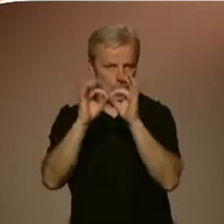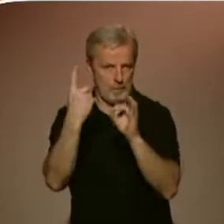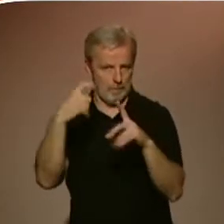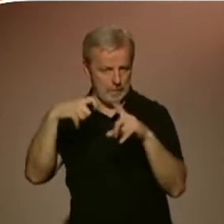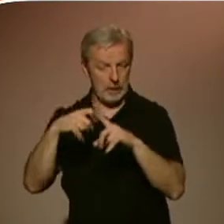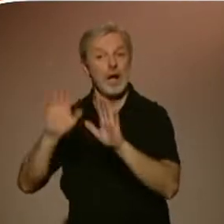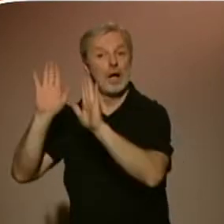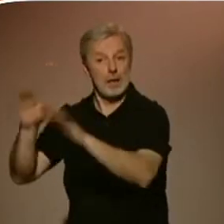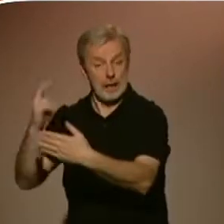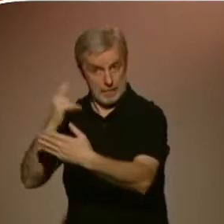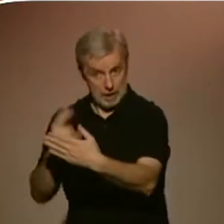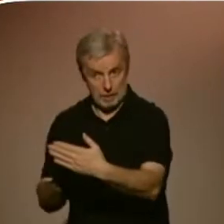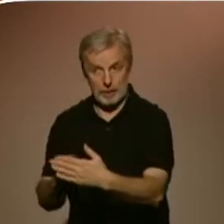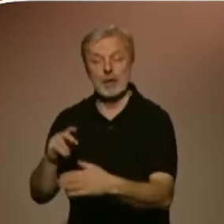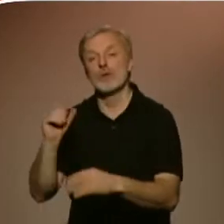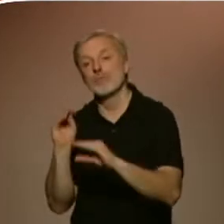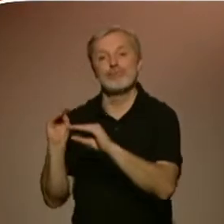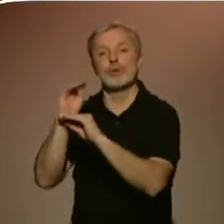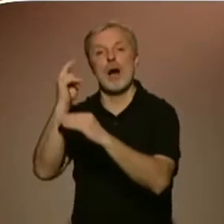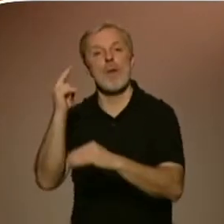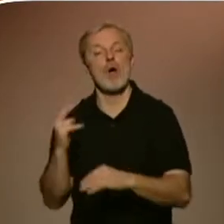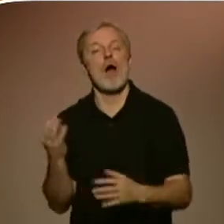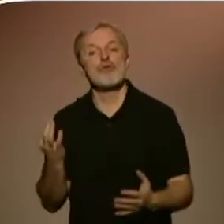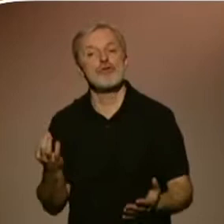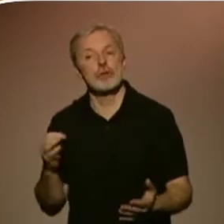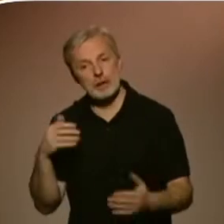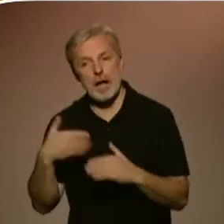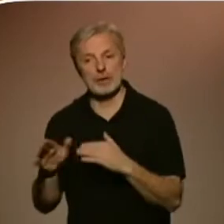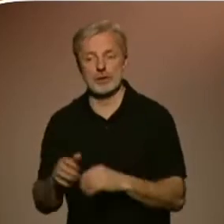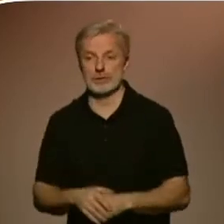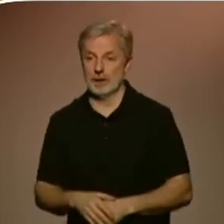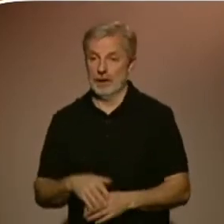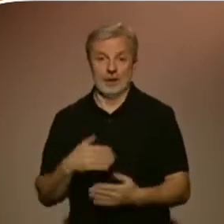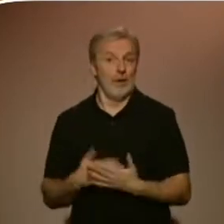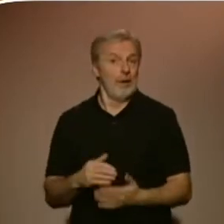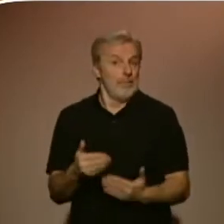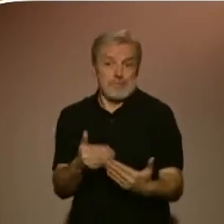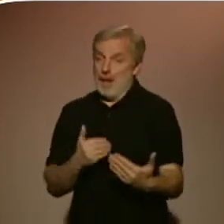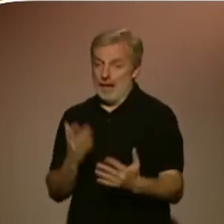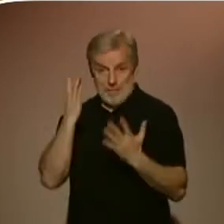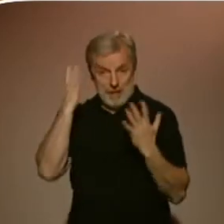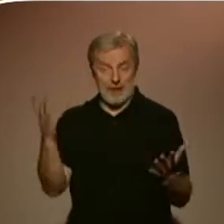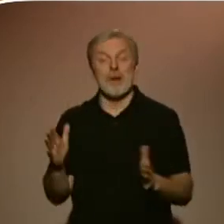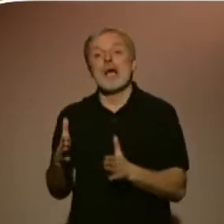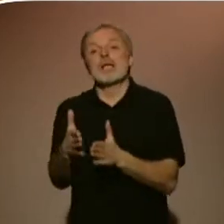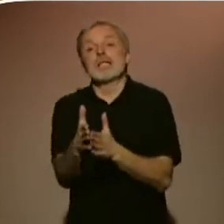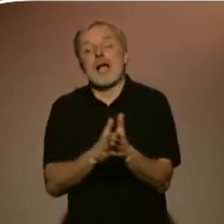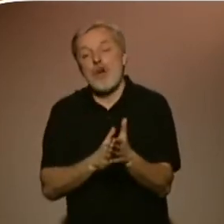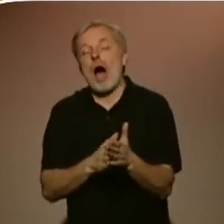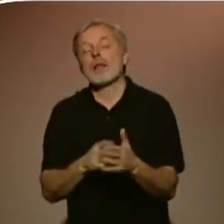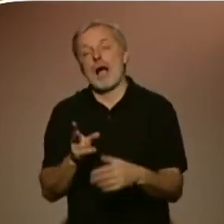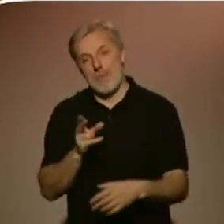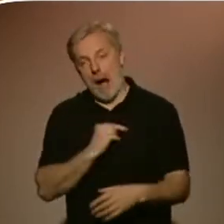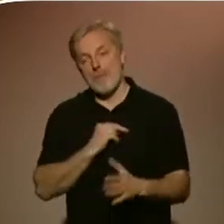chvíli pokračovat. Kam se ten portrét ještě posune? Tak to je i vždycky pro mě překvapení. Já samozřejmě mám na začátku nějakou vizi, ale